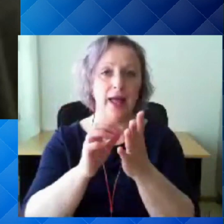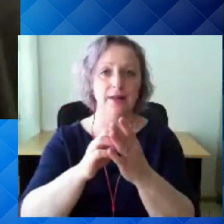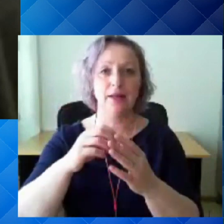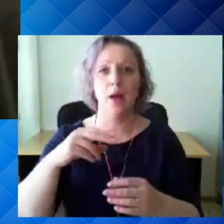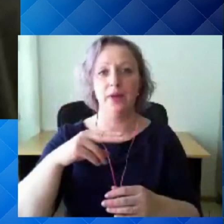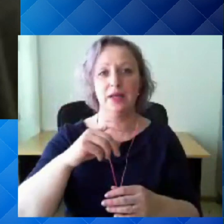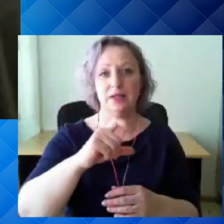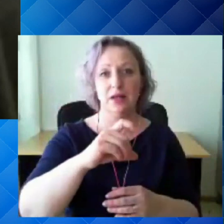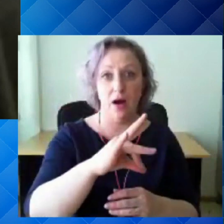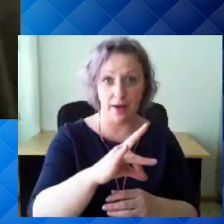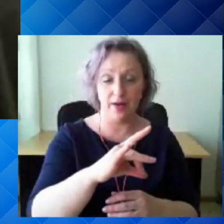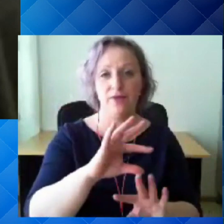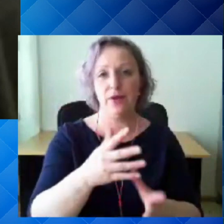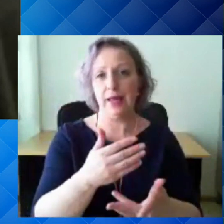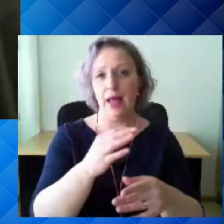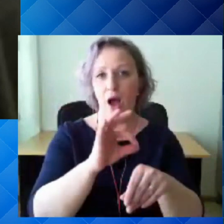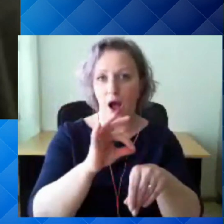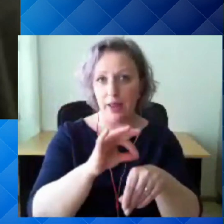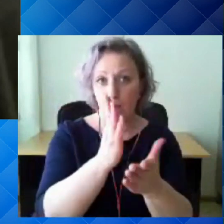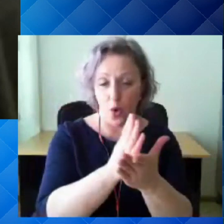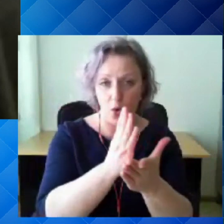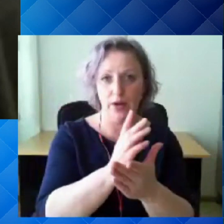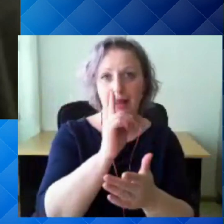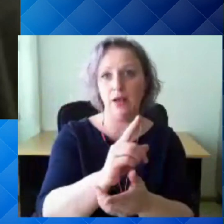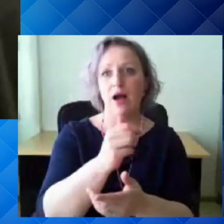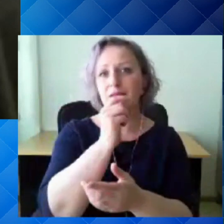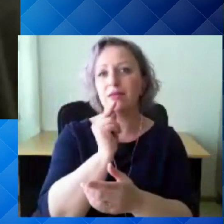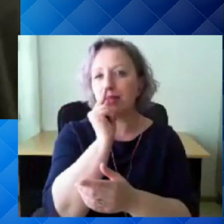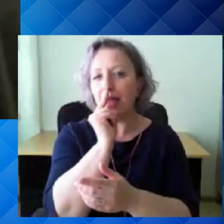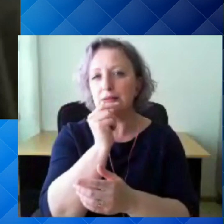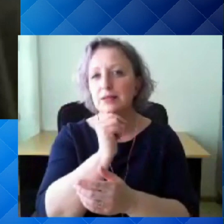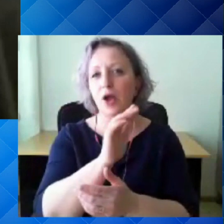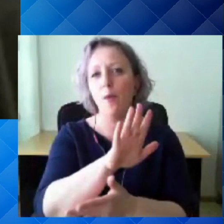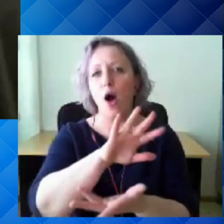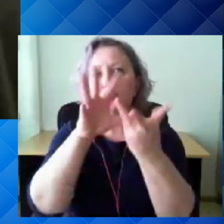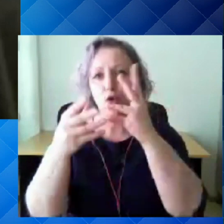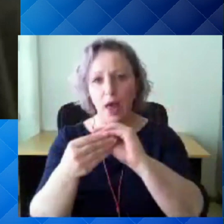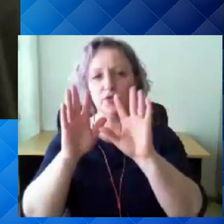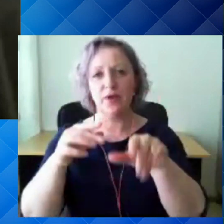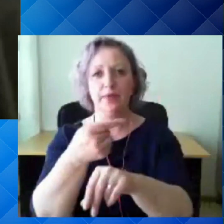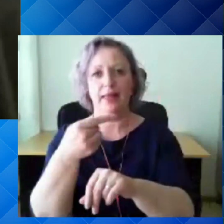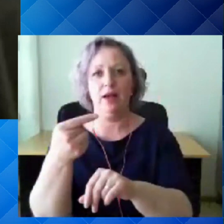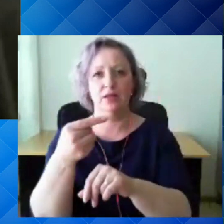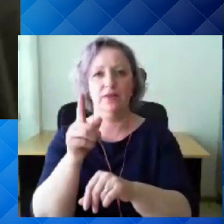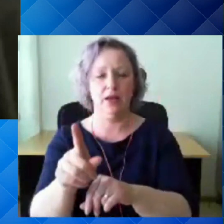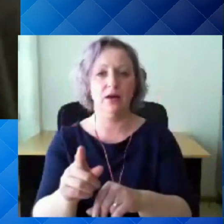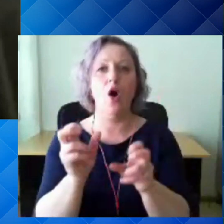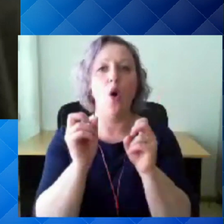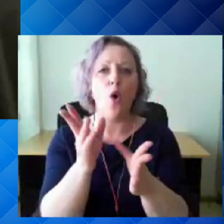inimene võib selle antigeeni kiirtesti siis negatiivse saada. Siin võib lihtsalt see oht tekida, et need vale